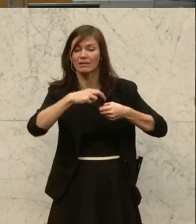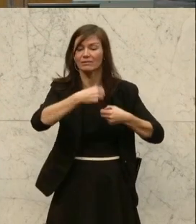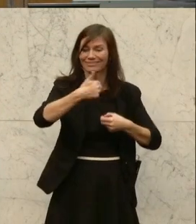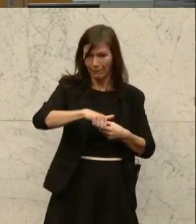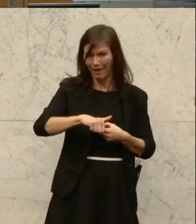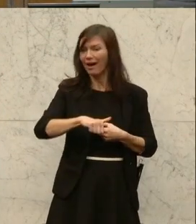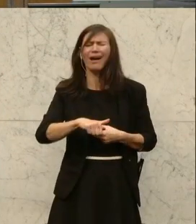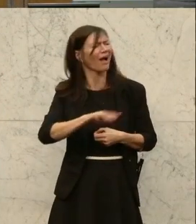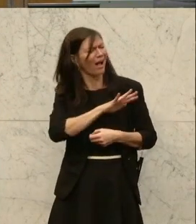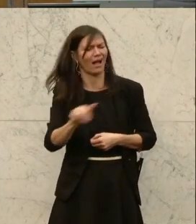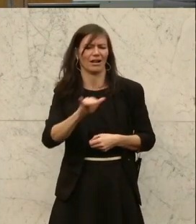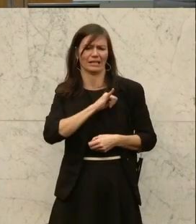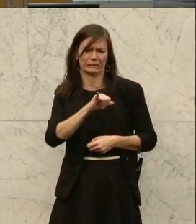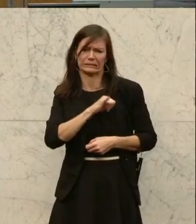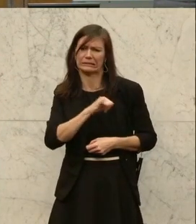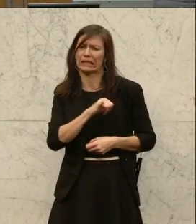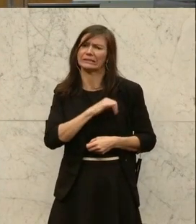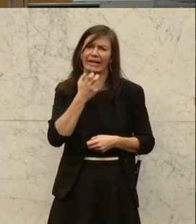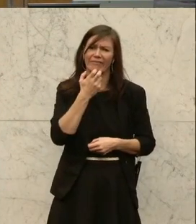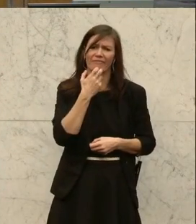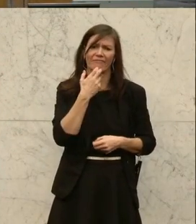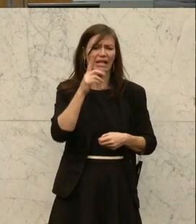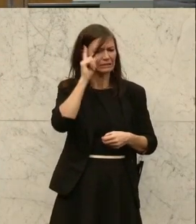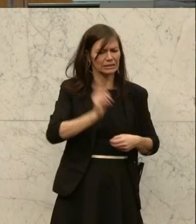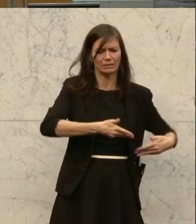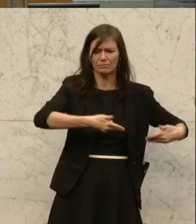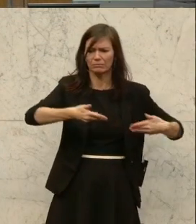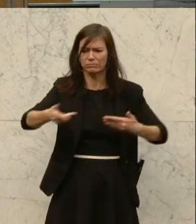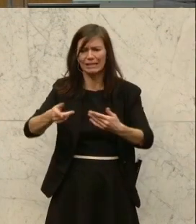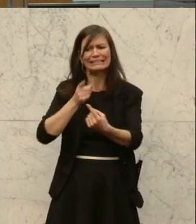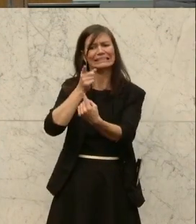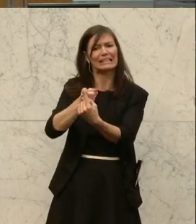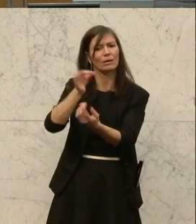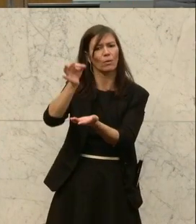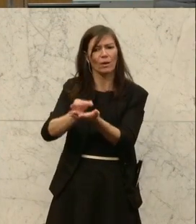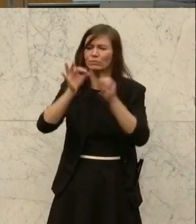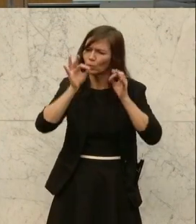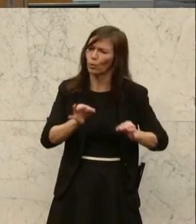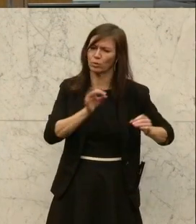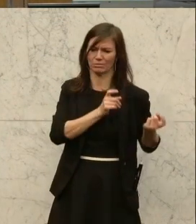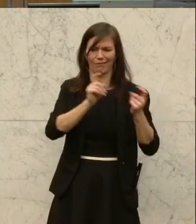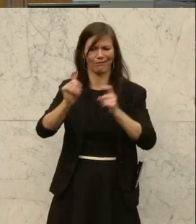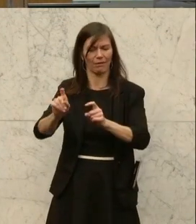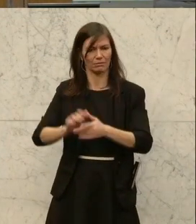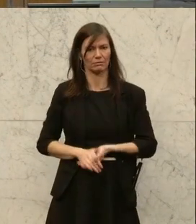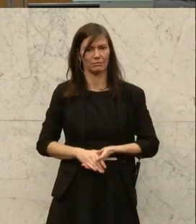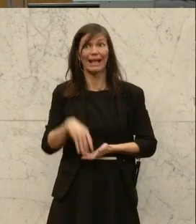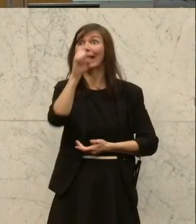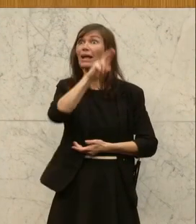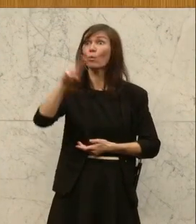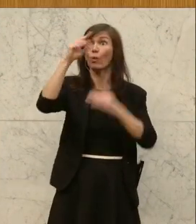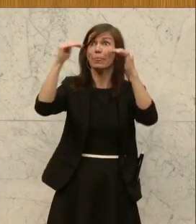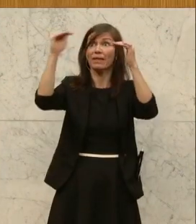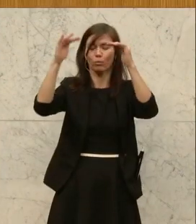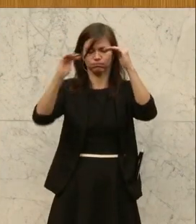am Bestimmungsort ankommen. Unsere Tierwohl- und Tiertransportstandards liegen weit über dem EU-Niveau. Und